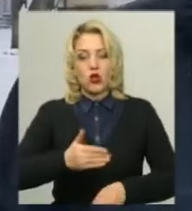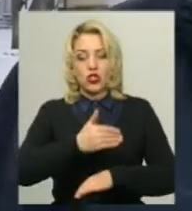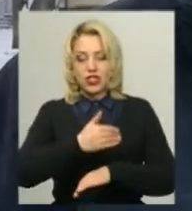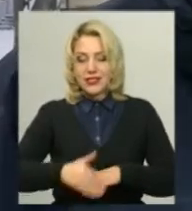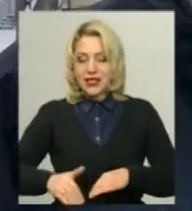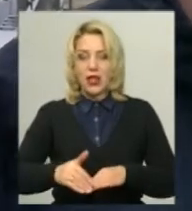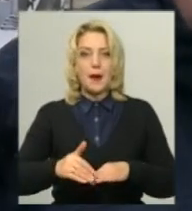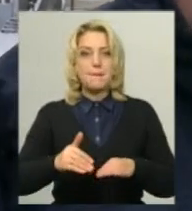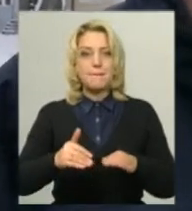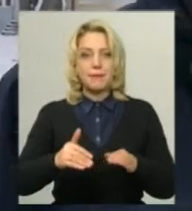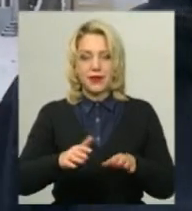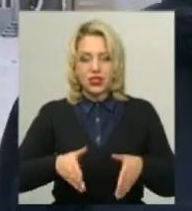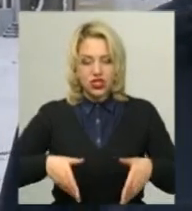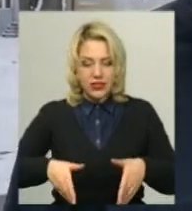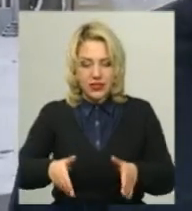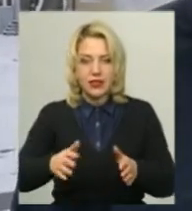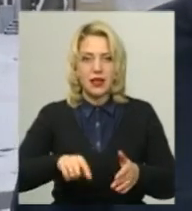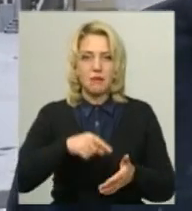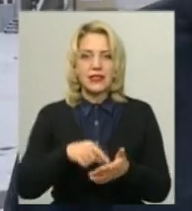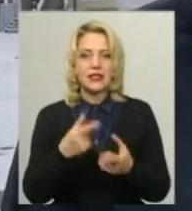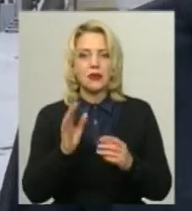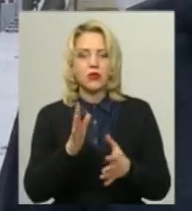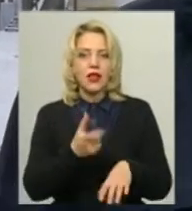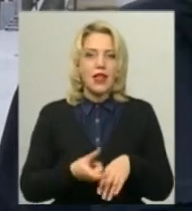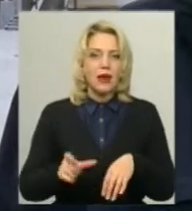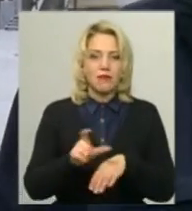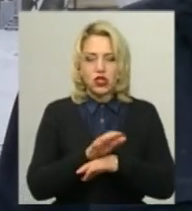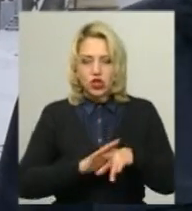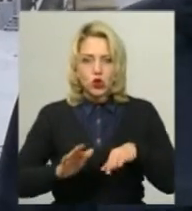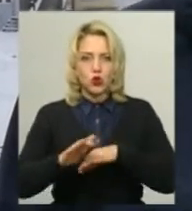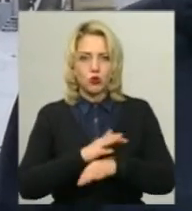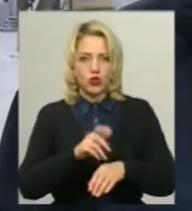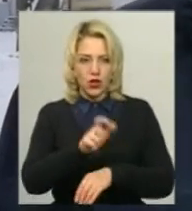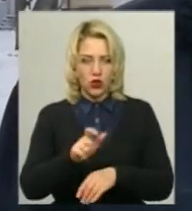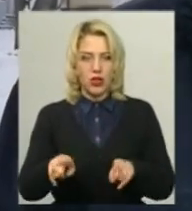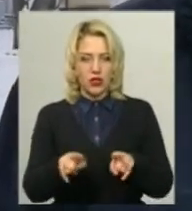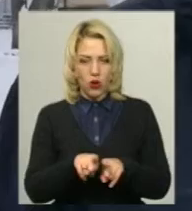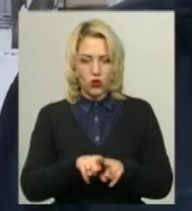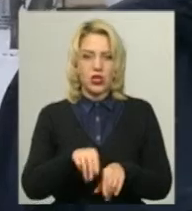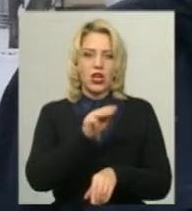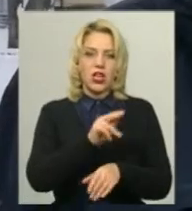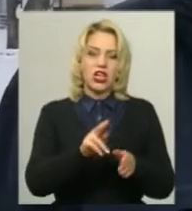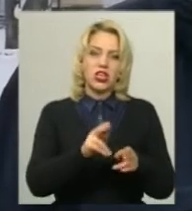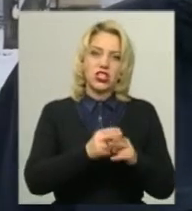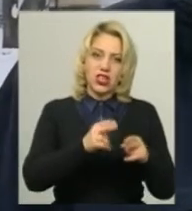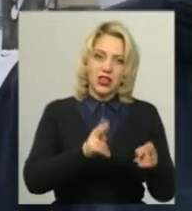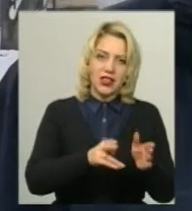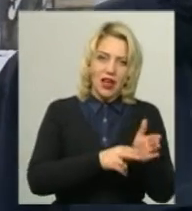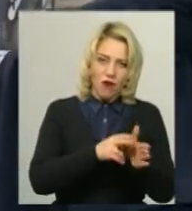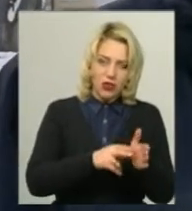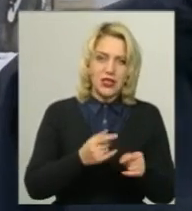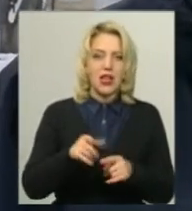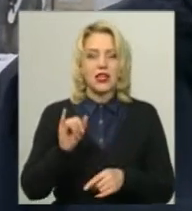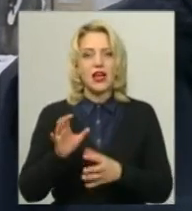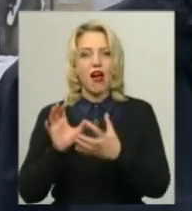де встановлена ялинка і найбільше буде скупчення людей. Також ЖД вокзал, автовокзали, де буде також проводитись